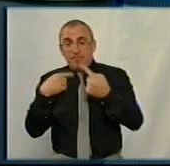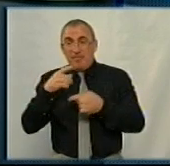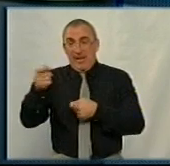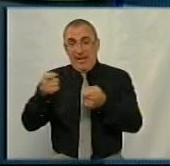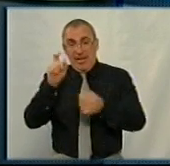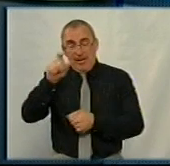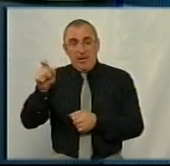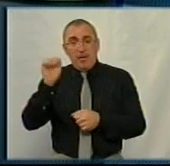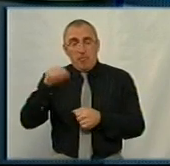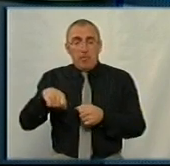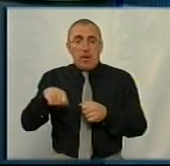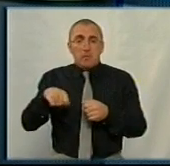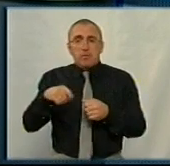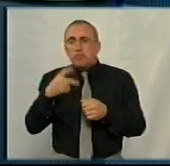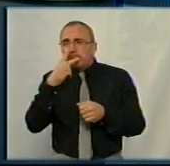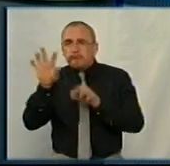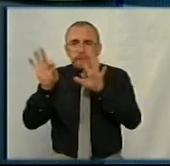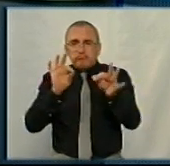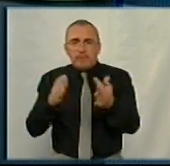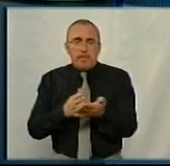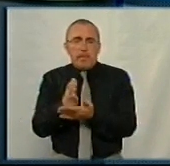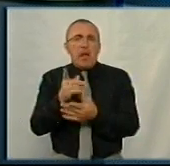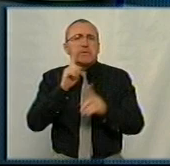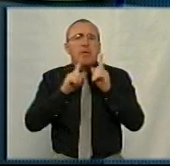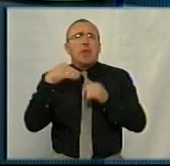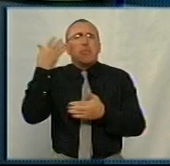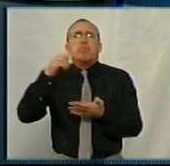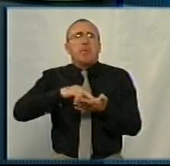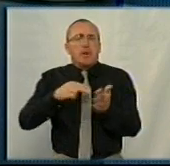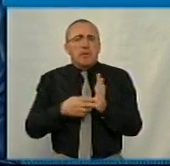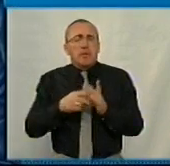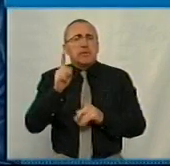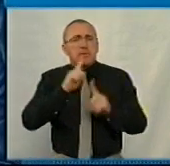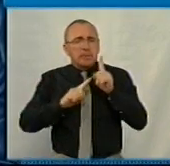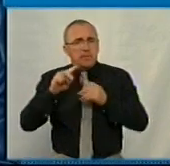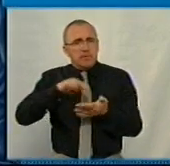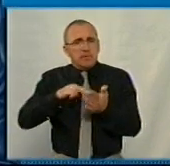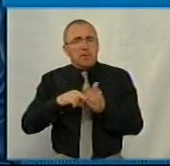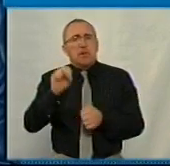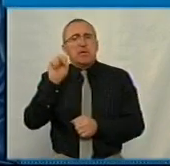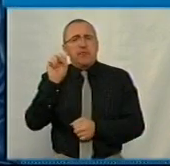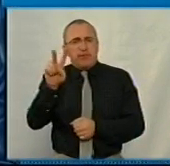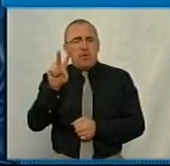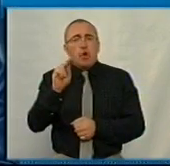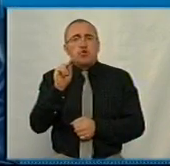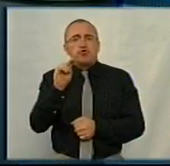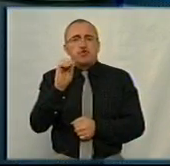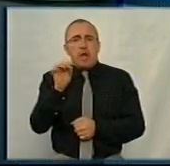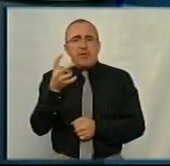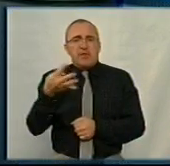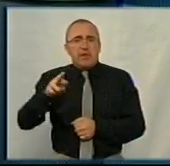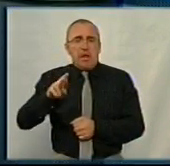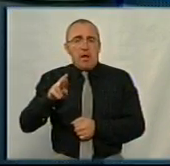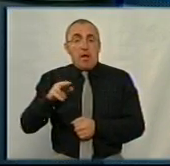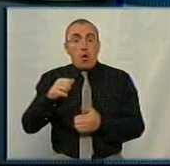можна викримати певні напрямки. А сесія у нас коли планується, нагадаєте? Сесія планується 12 червня. Ви